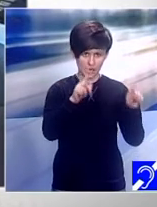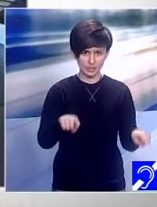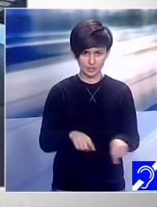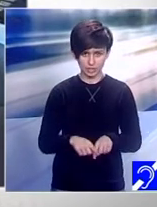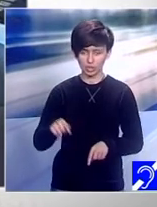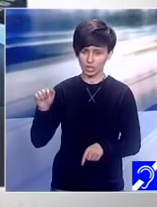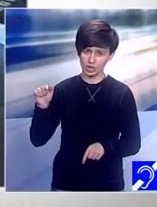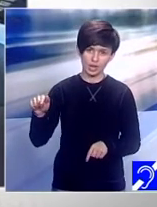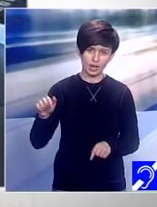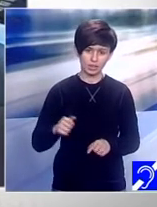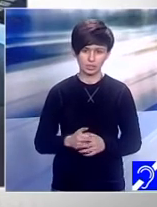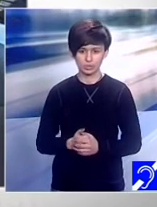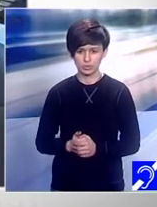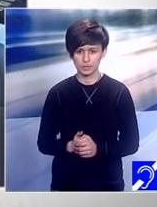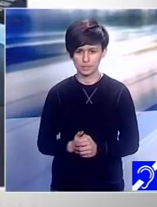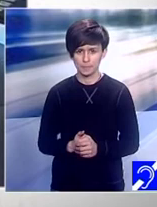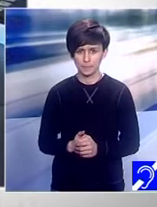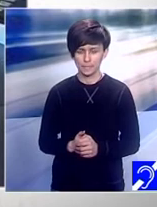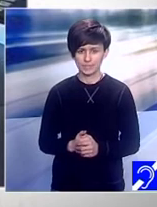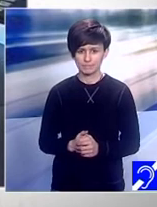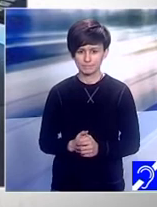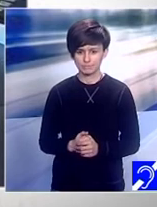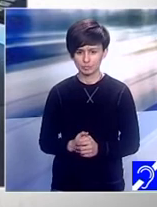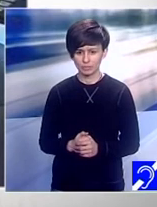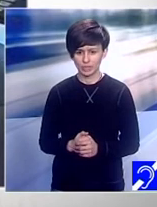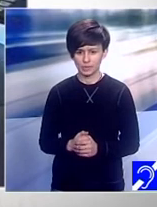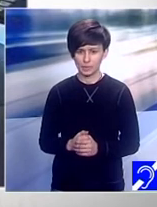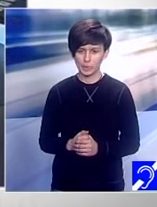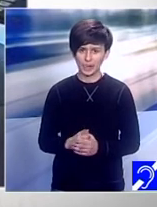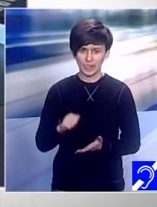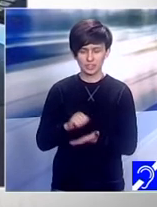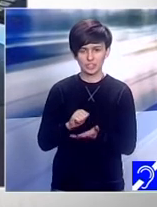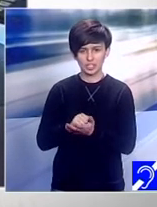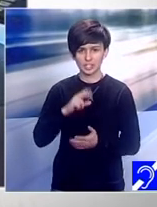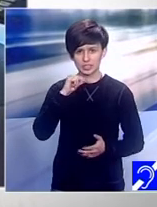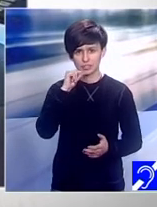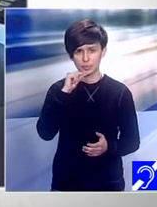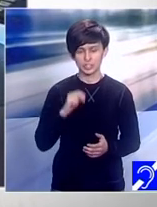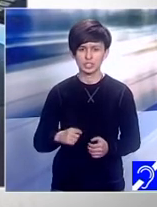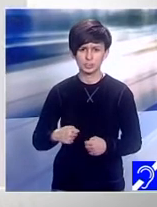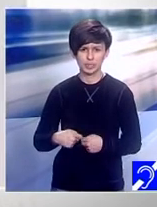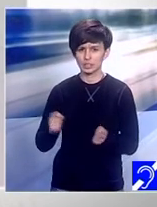articol. Scrie de spre toate realizările mele de la festivalul Flor de Speranță de anul trecut.